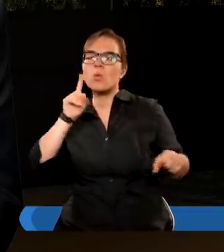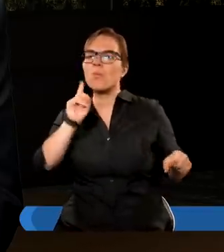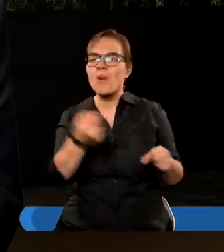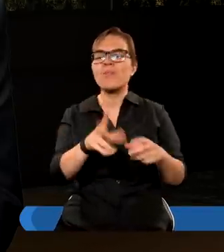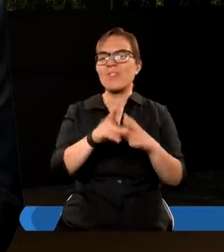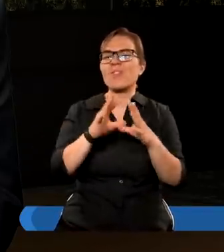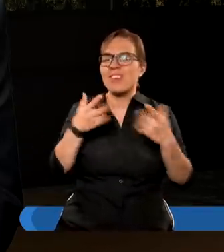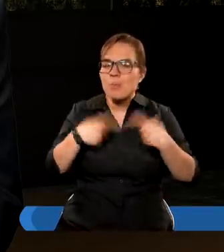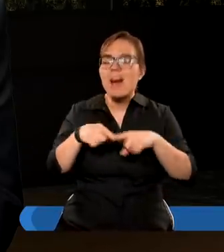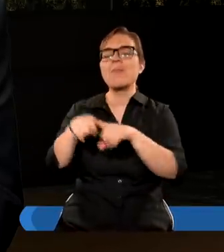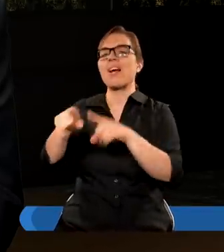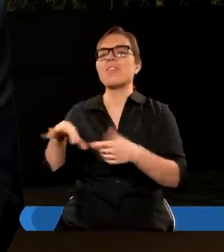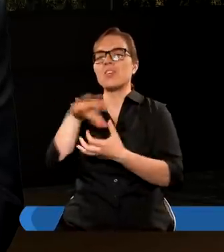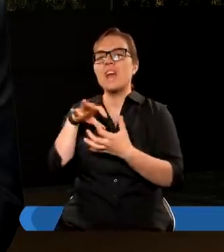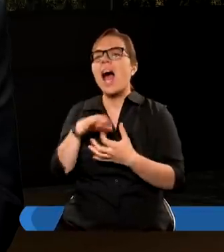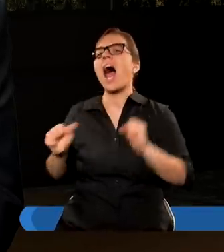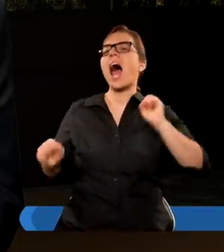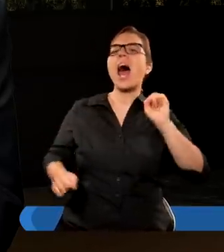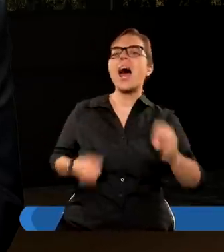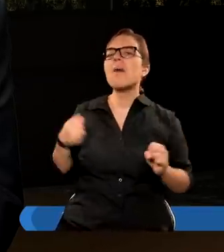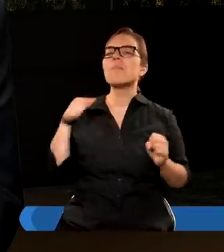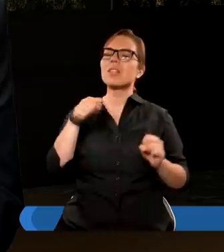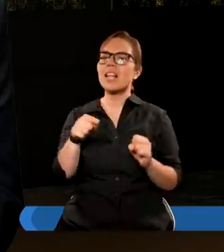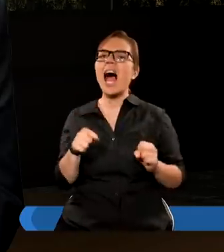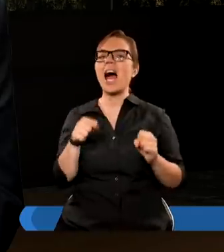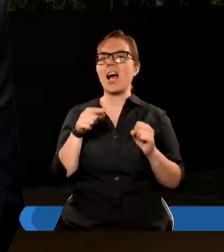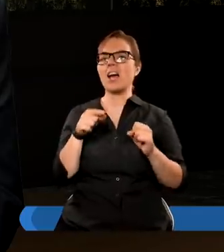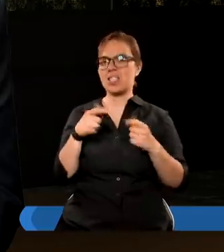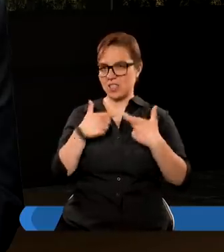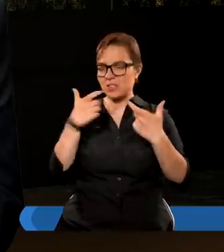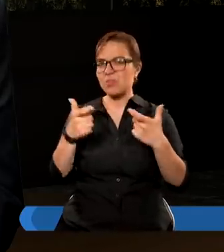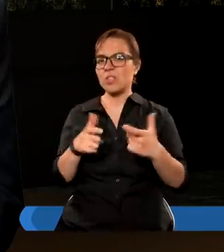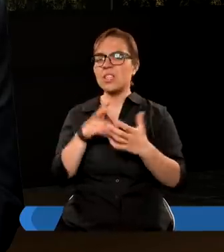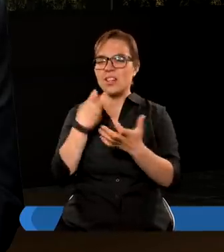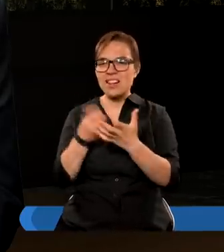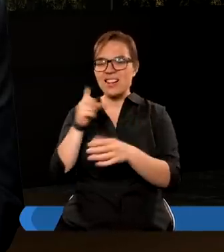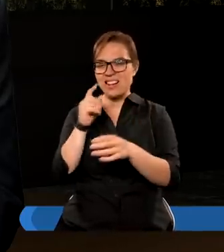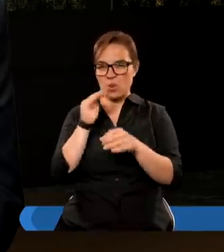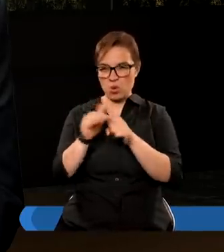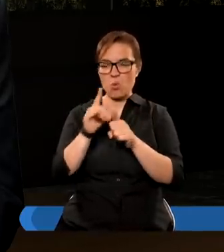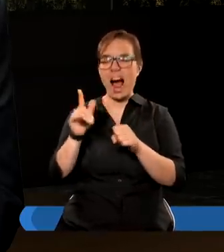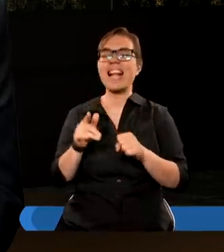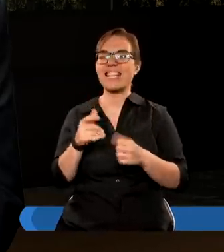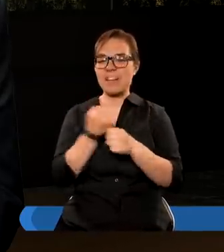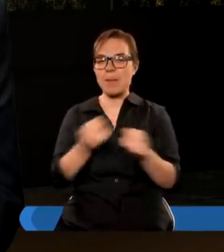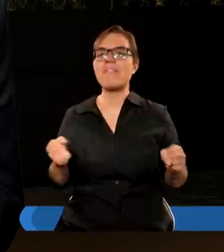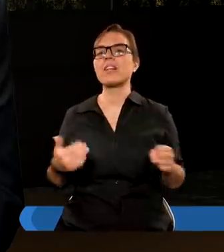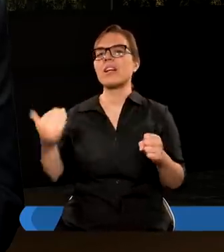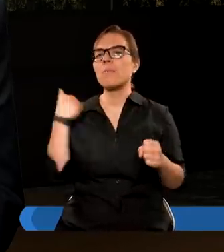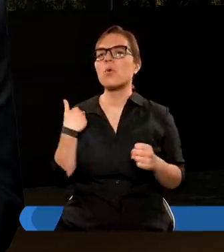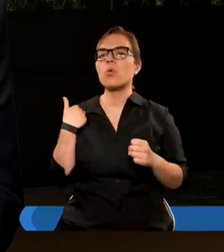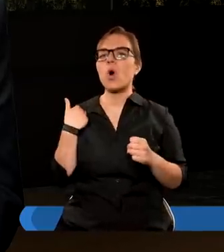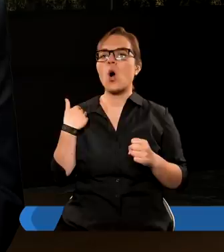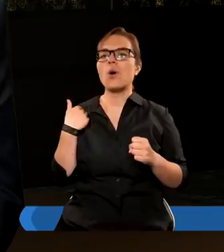spełniają dzisiaj w świecie, aby ten głos o zbawieniu z łaski za to